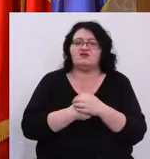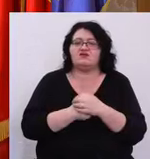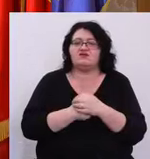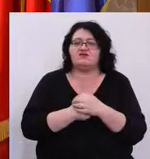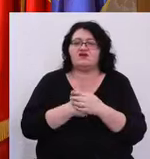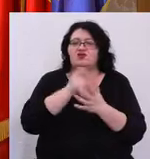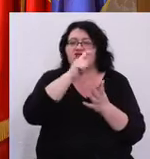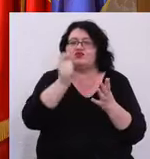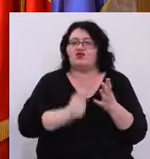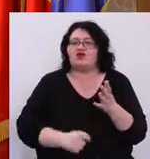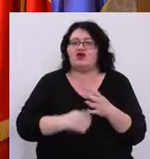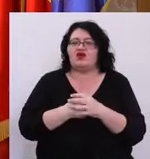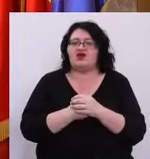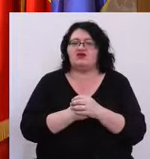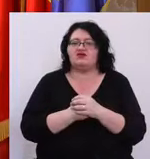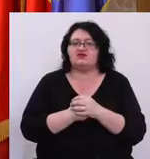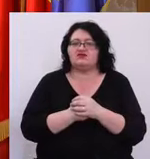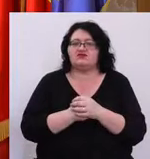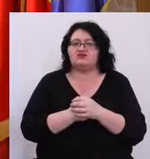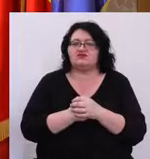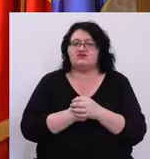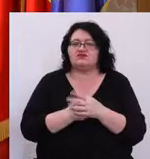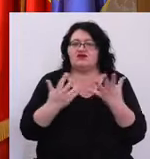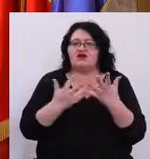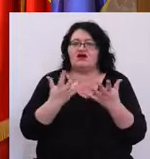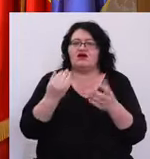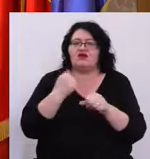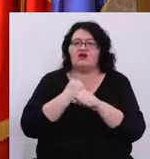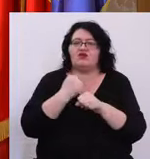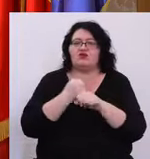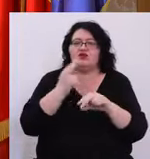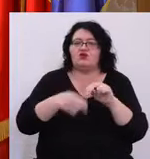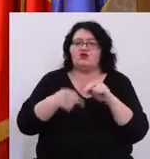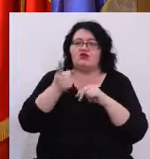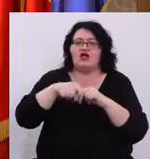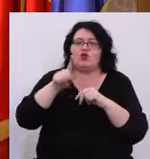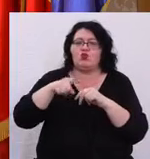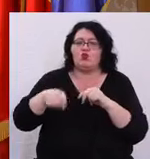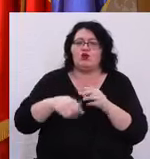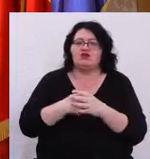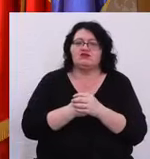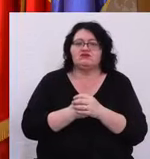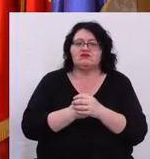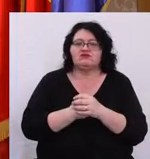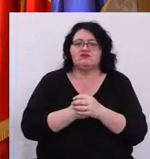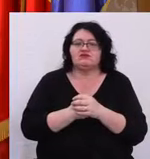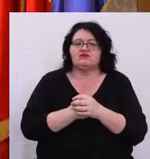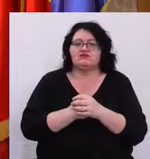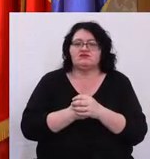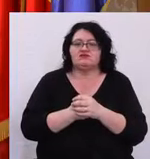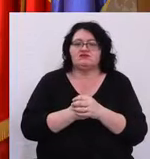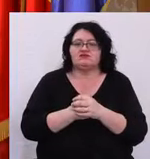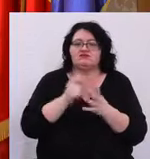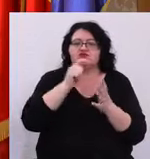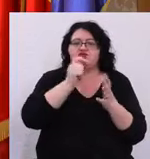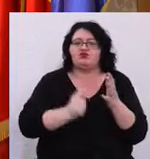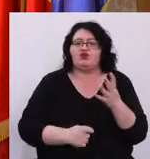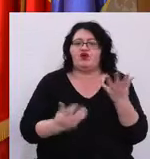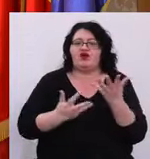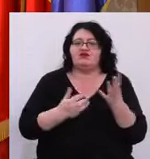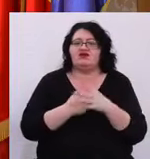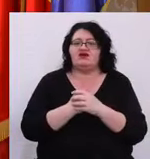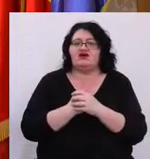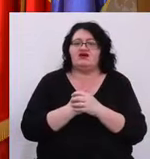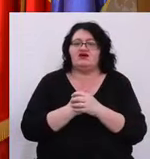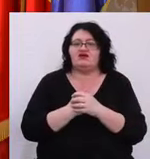un proiect la care am lucrat în ultimele luni Un proiect care